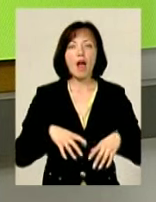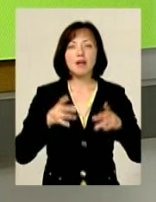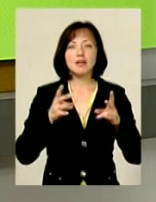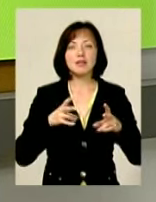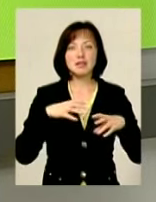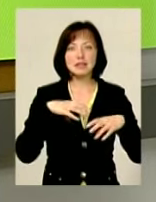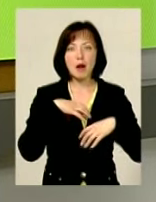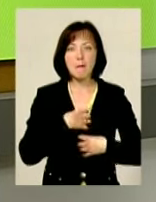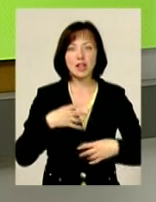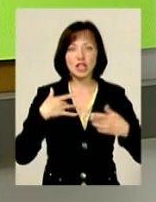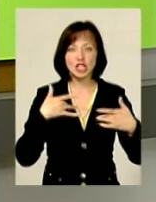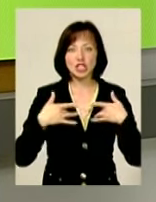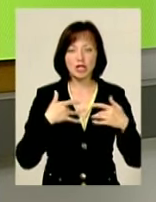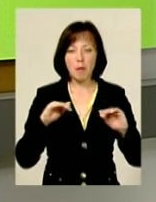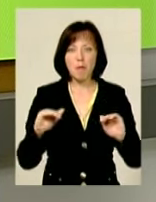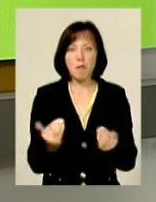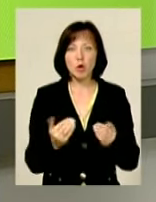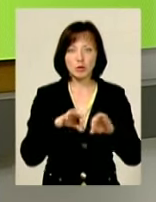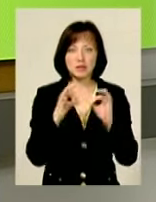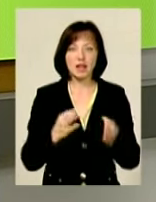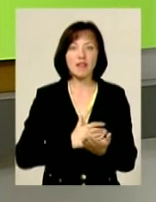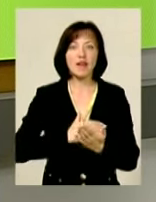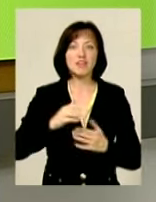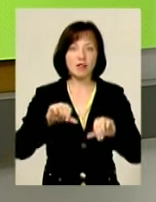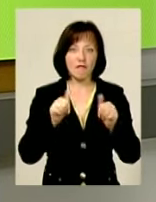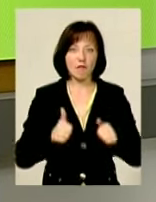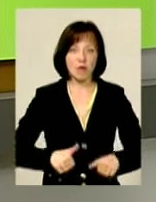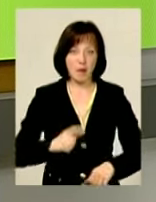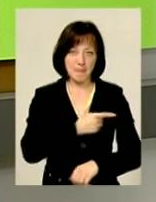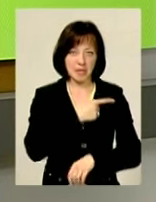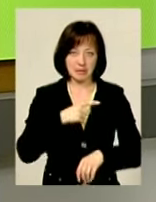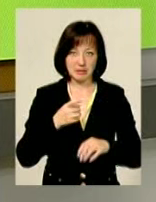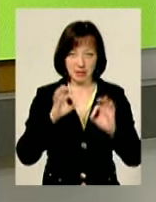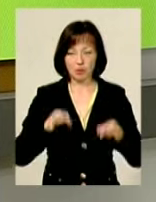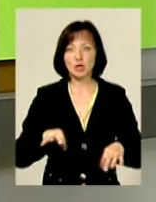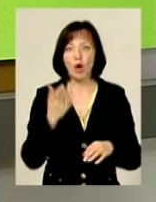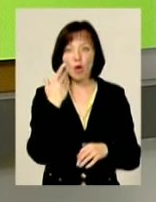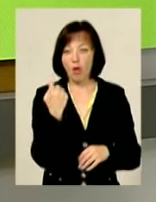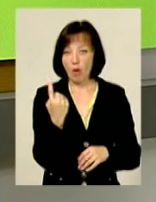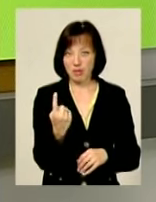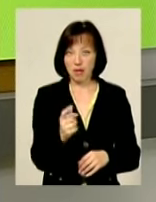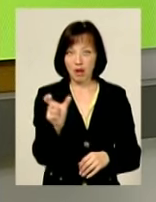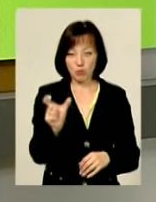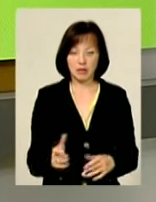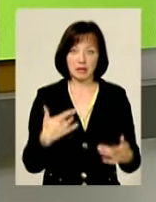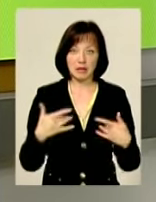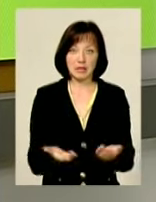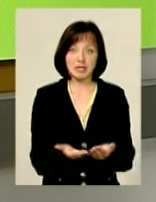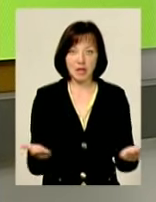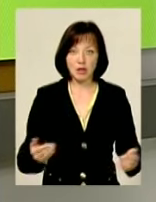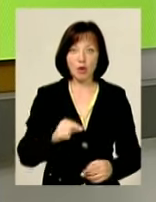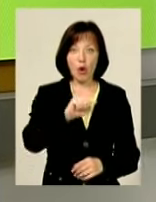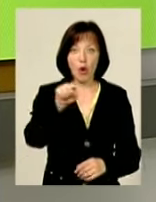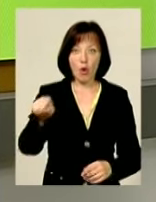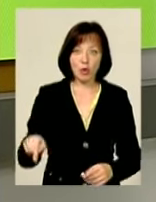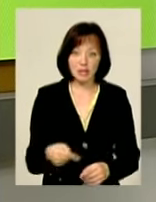драматичне мономистецтво – це найвища форма майстерності. Тому що коли людина виходить одна на сцену і годину